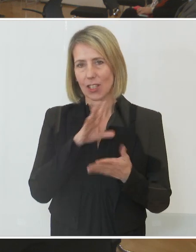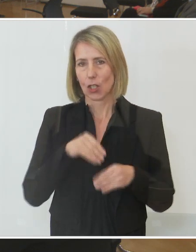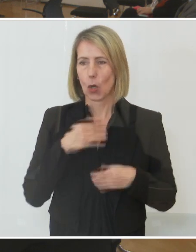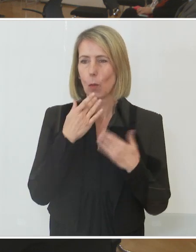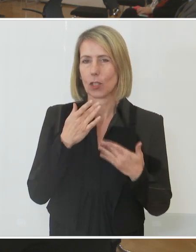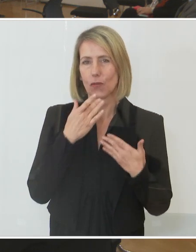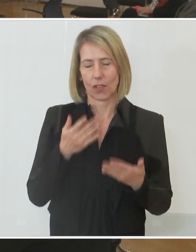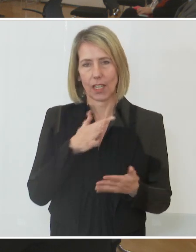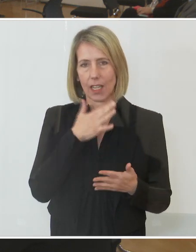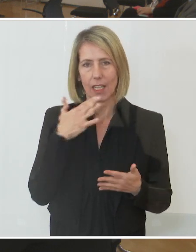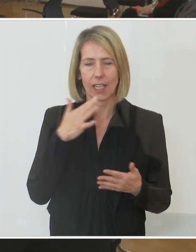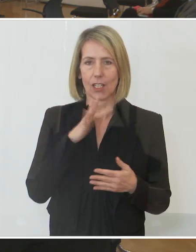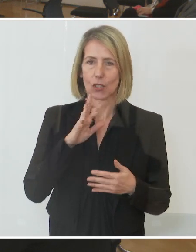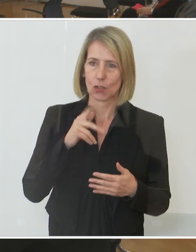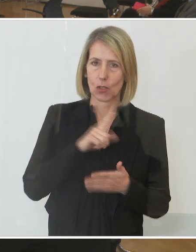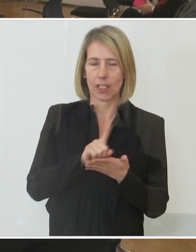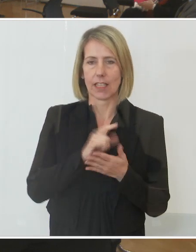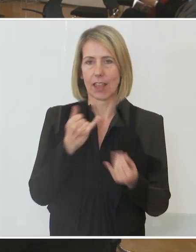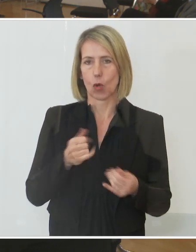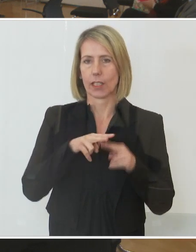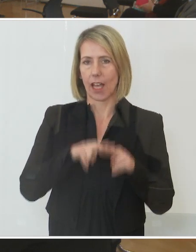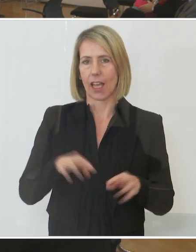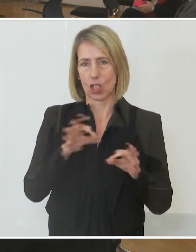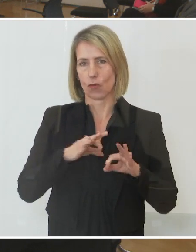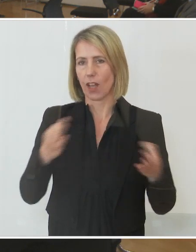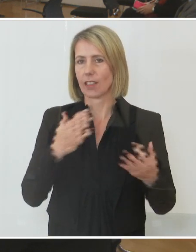ich wünsche Ihnen noch einen schönen Restfeiertag. Bis zum nächsten Mal. Dankeschön.